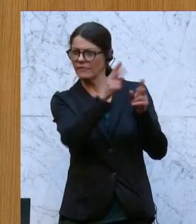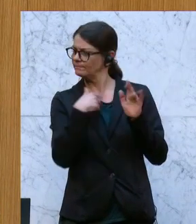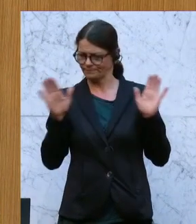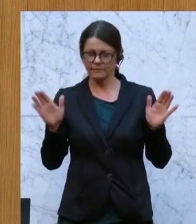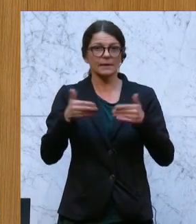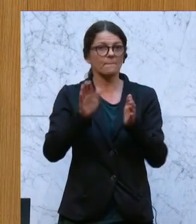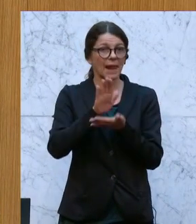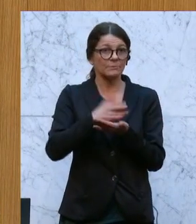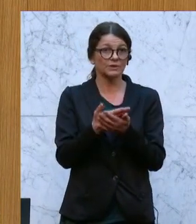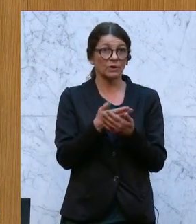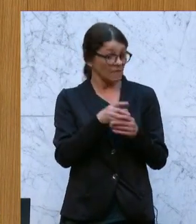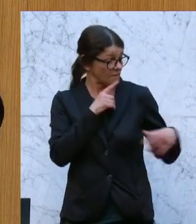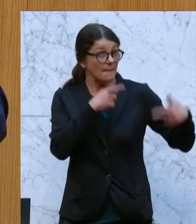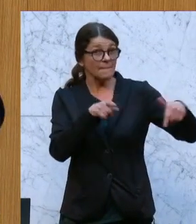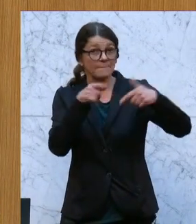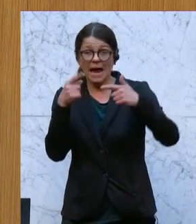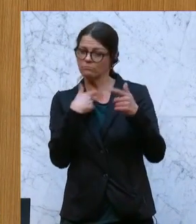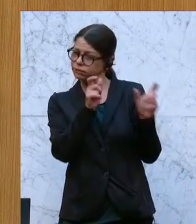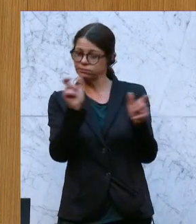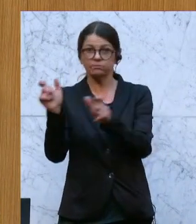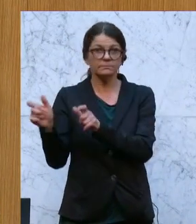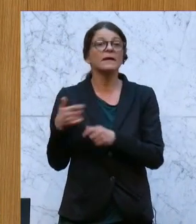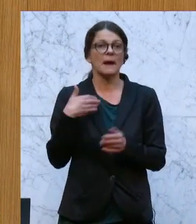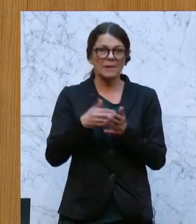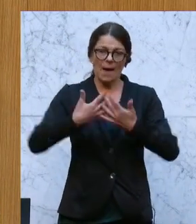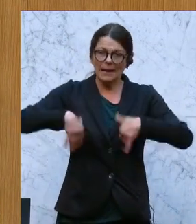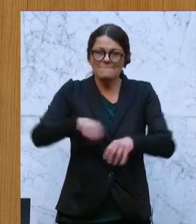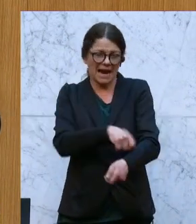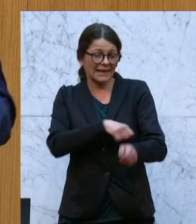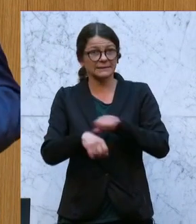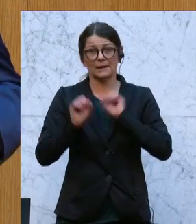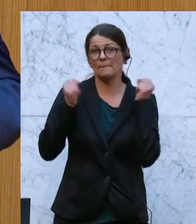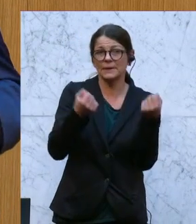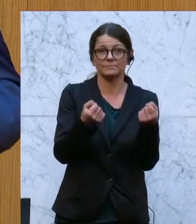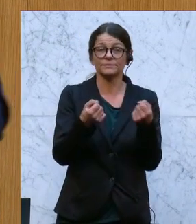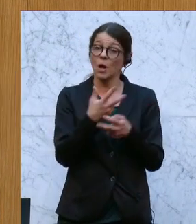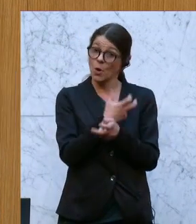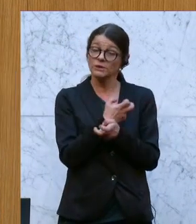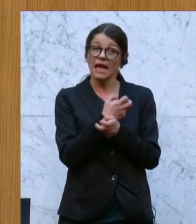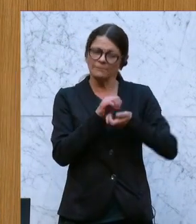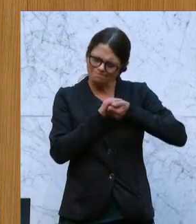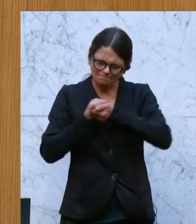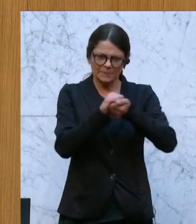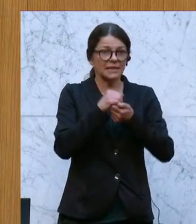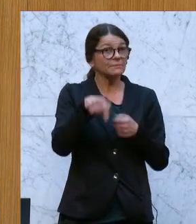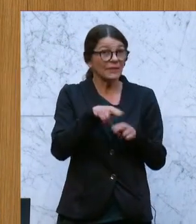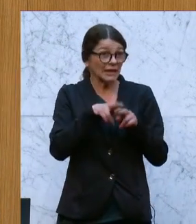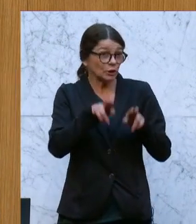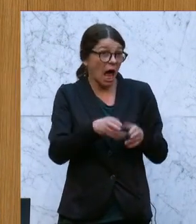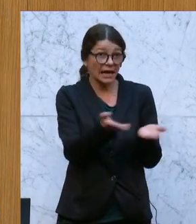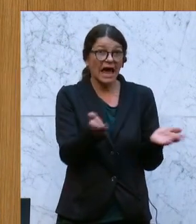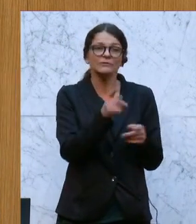Versuche der Konfrontation. Das bedarf einer gemeinsamen Anstrengung, an der Österreich, glaube ich, geschlossen auch aus diesem österreichischen Nationalrat